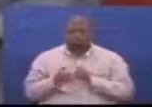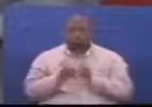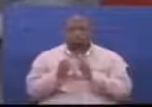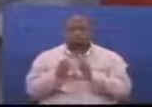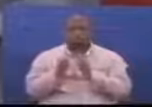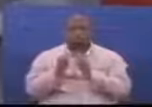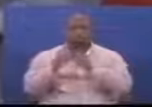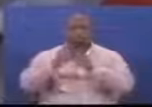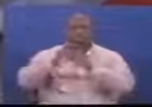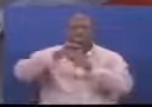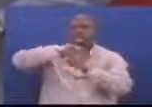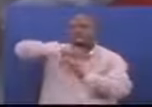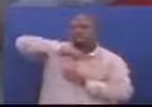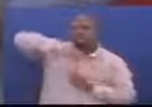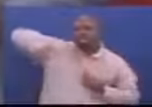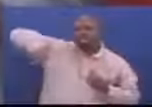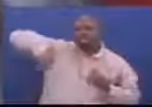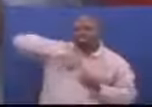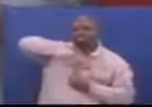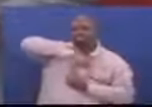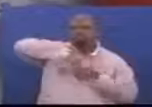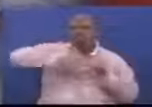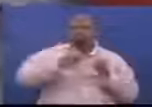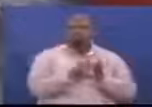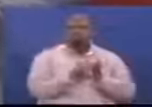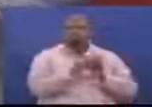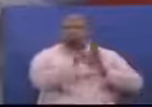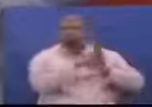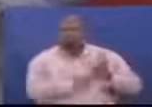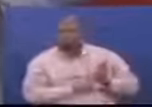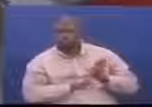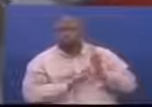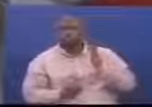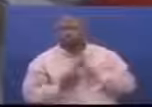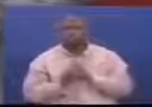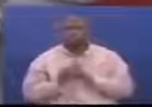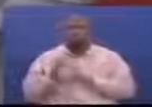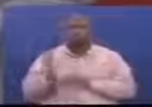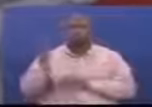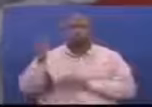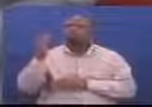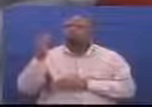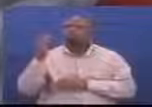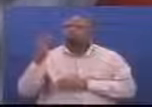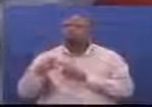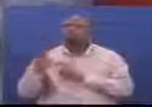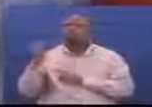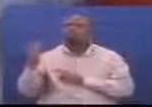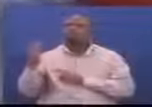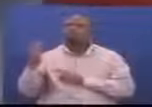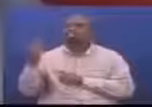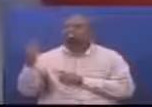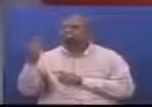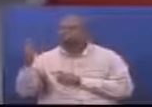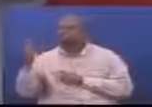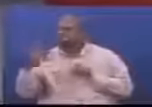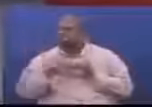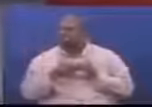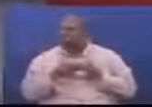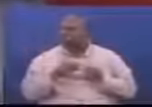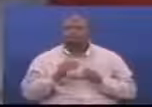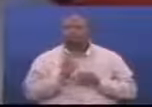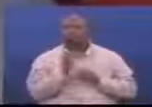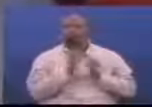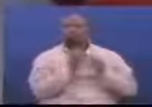Mwenyekiti Kutoka bilioni miambili 22 Mpaka bilioni 12 Na hoja anayosema ni